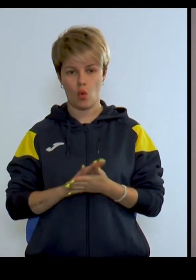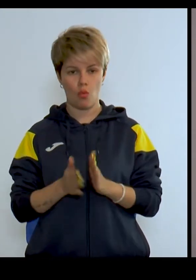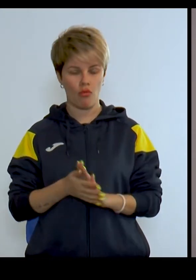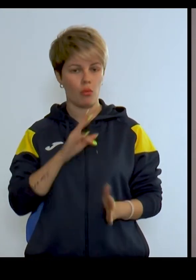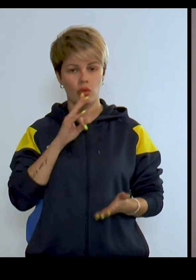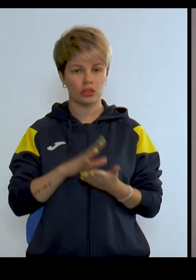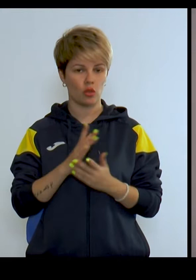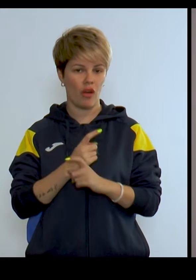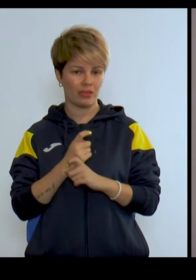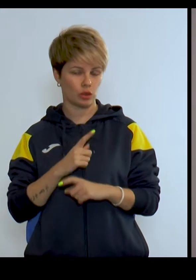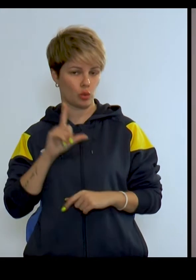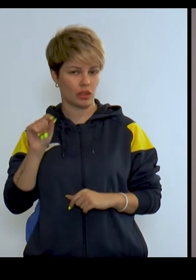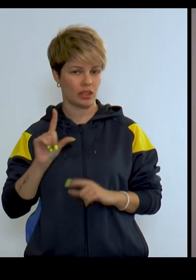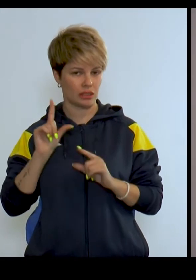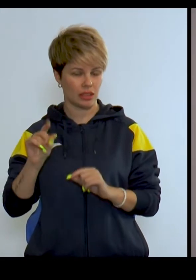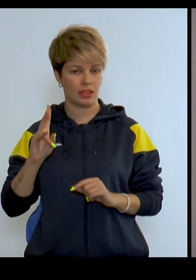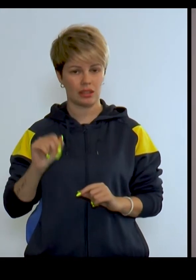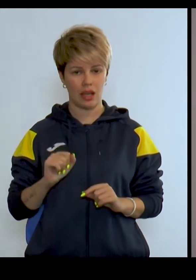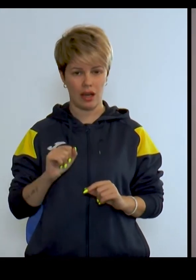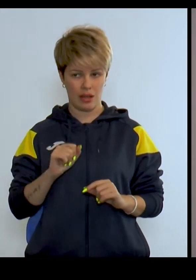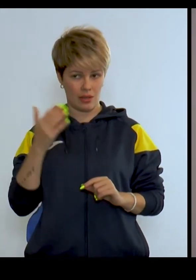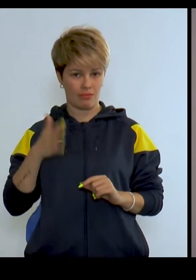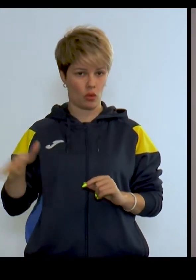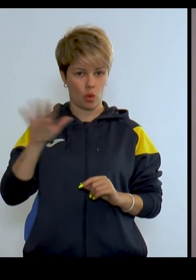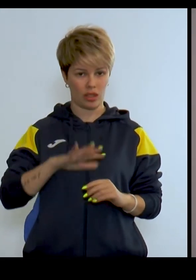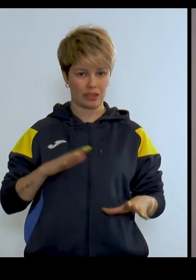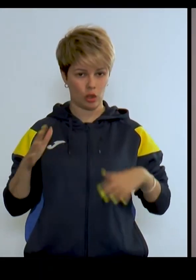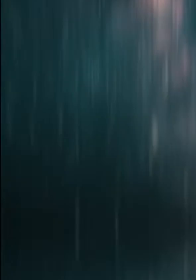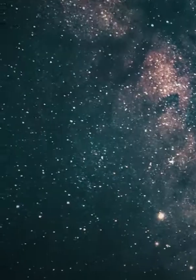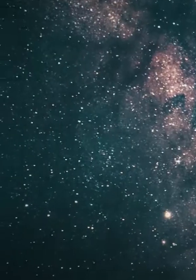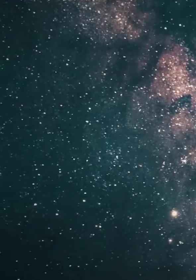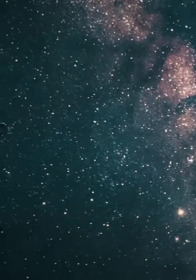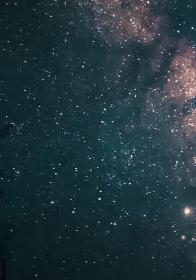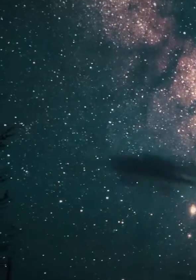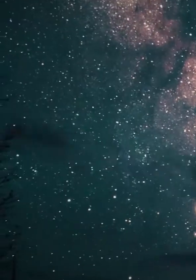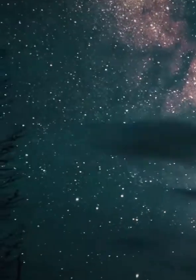умовах Тобто ми постійно в Австрію їздили на льодовиках тренувалися